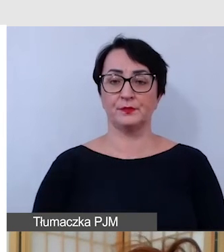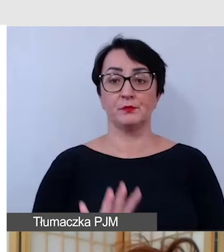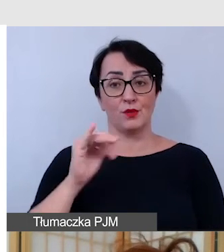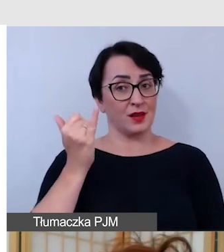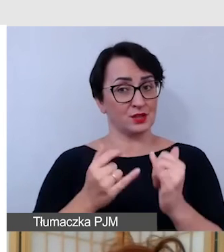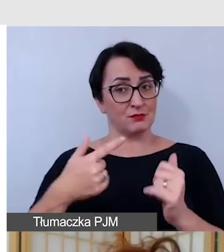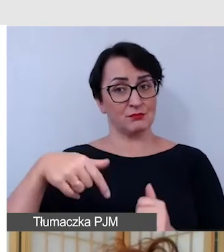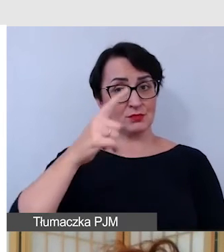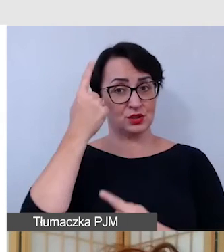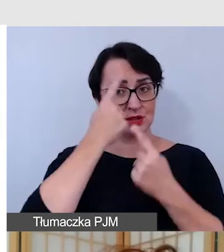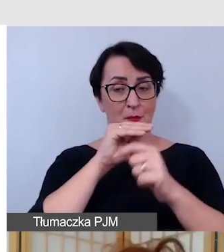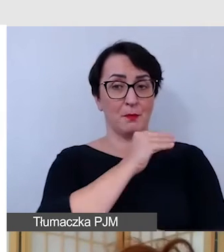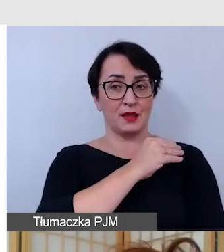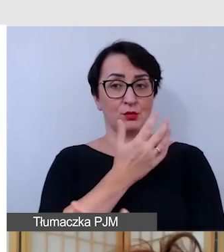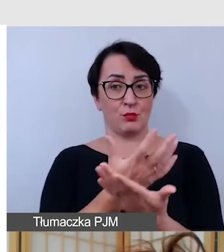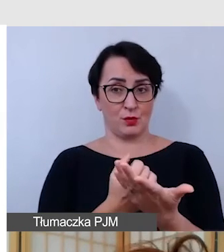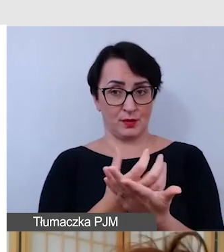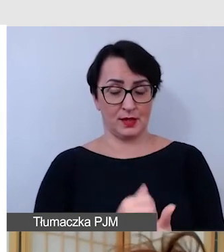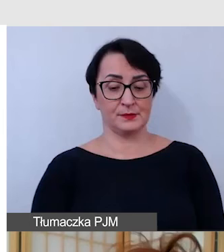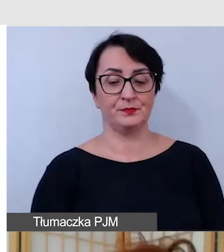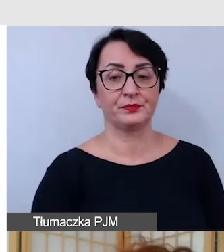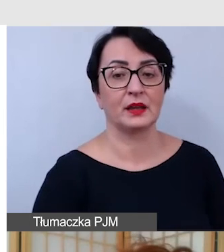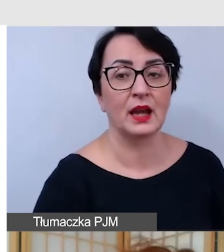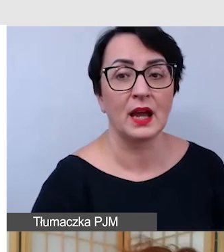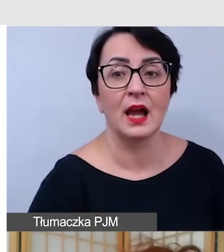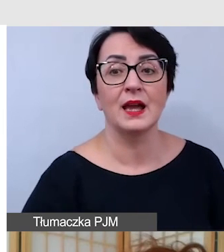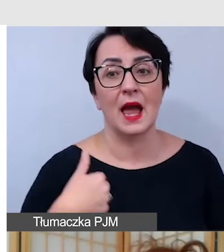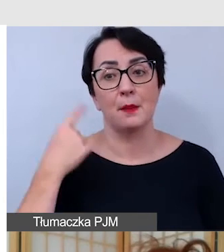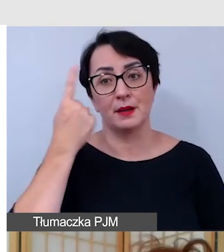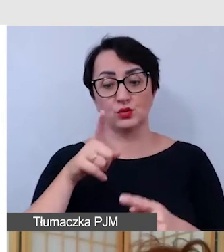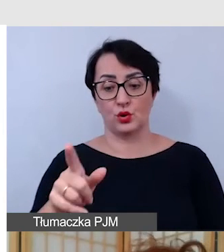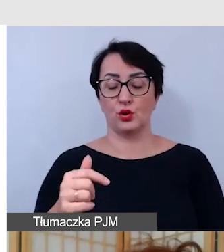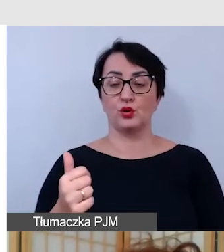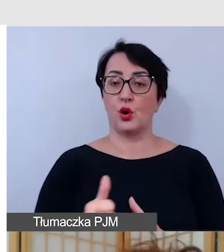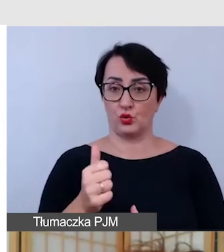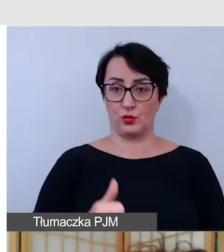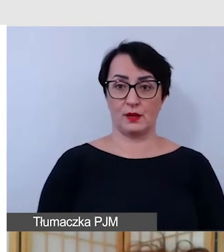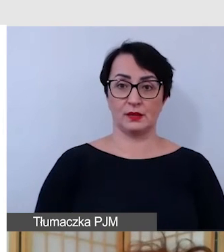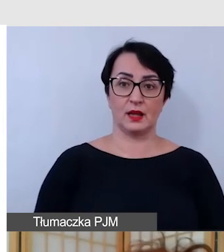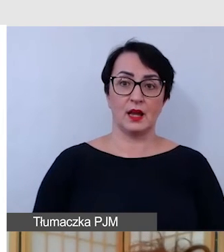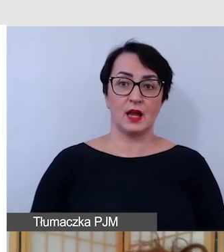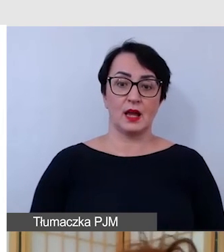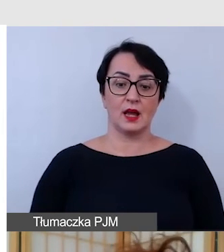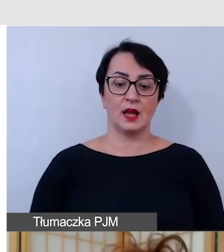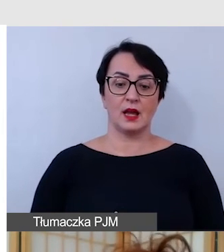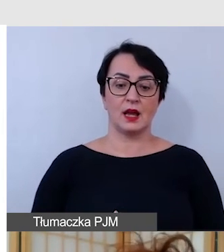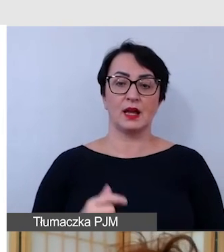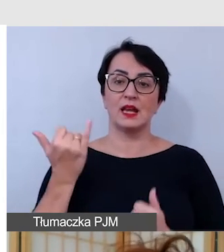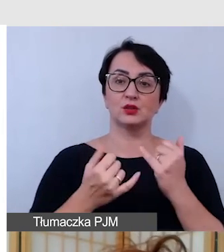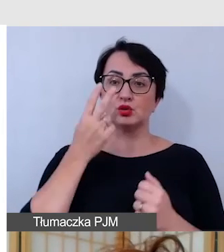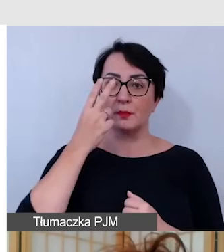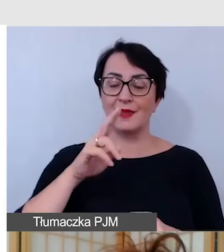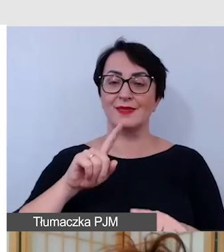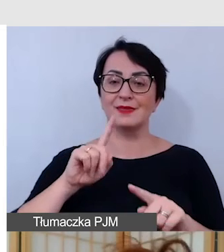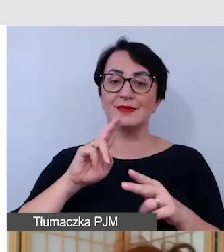myślimy o materiałach do pobrania, ja tu mam na myśli dokumenty, to jeżeli zobaczymy na przykład ten na końcu link, ciekawe miejsca